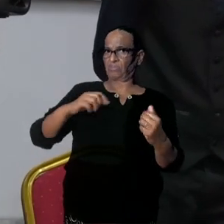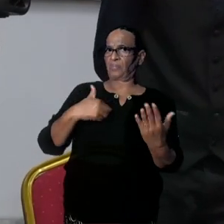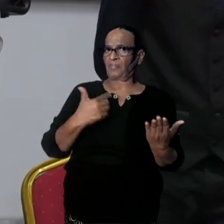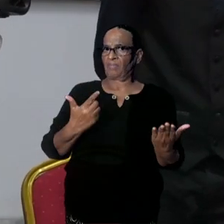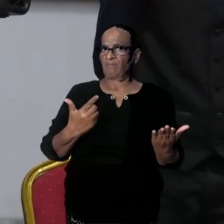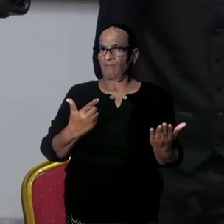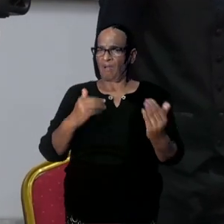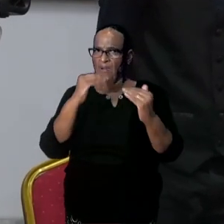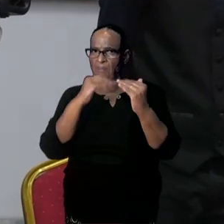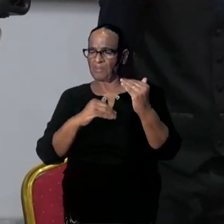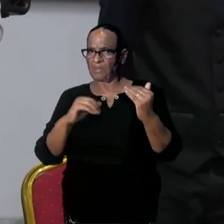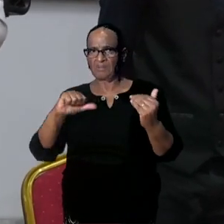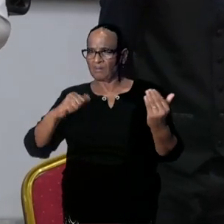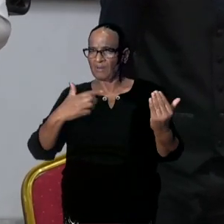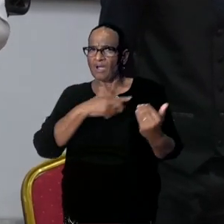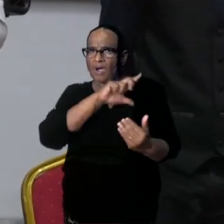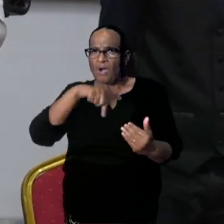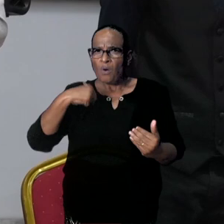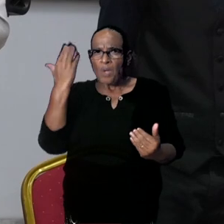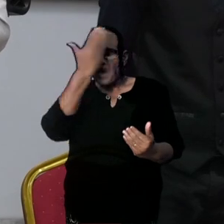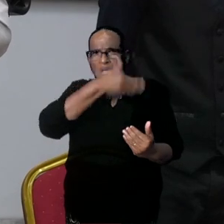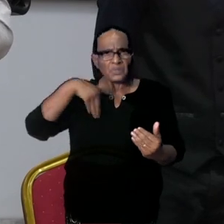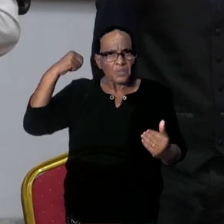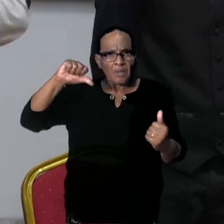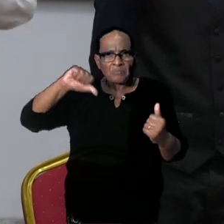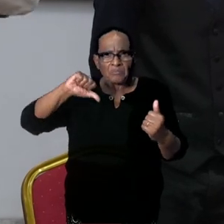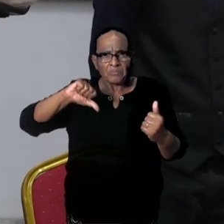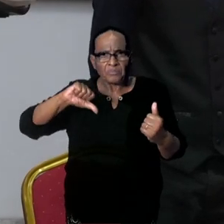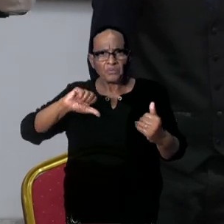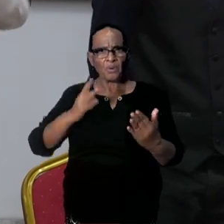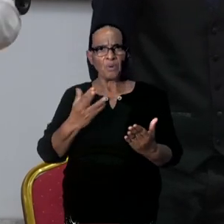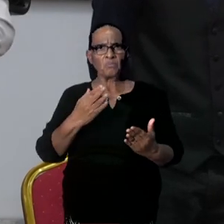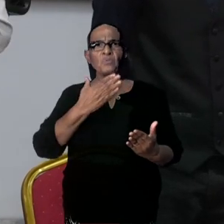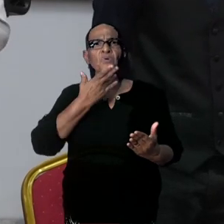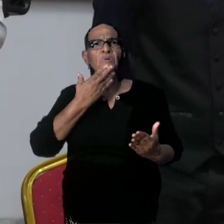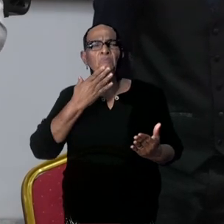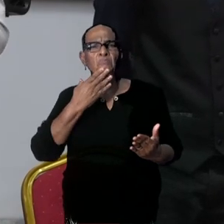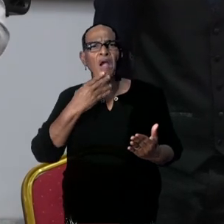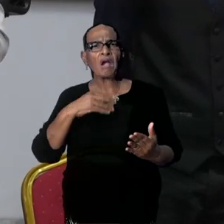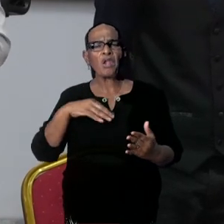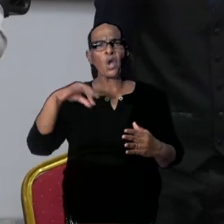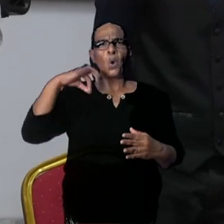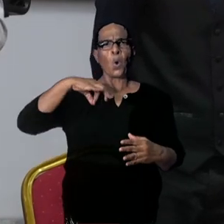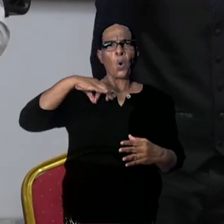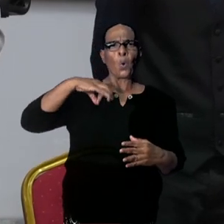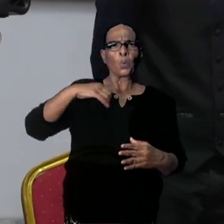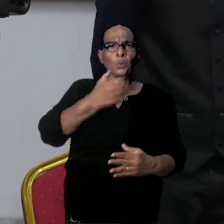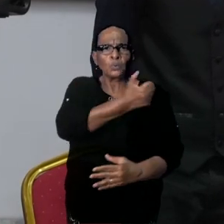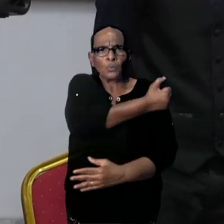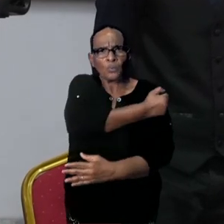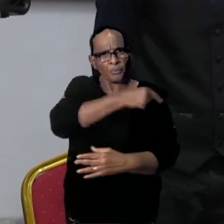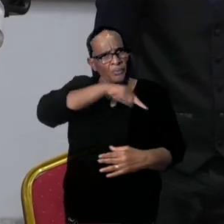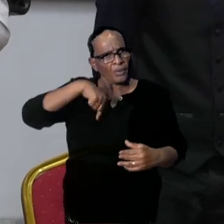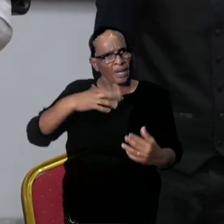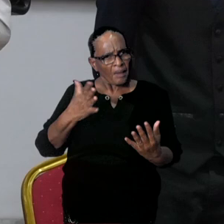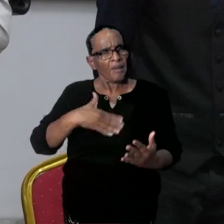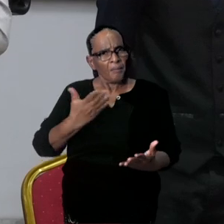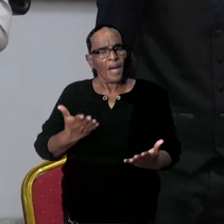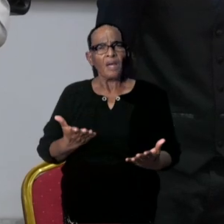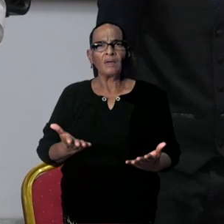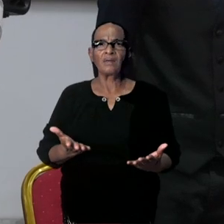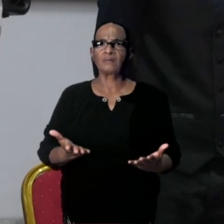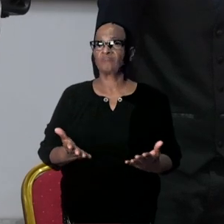minder is dan Pfizer en Moderna. Want daarover hebben we gesproken al die tijd. En plotseling komt nu iets anders uit de lucht vallen.